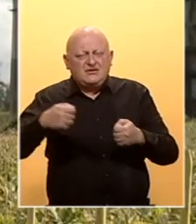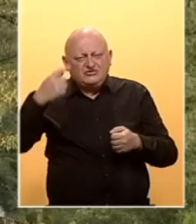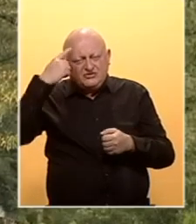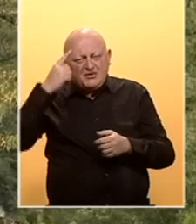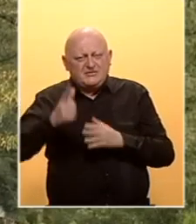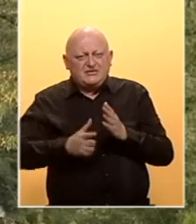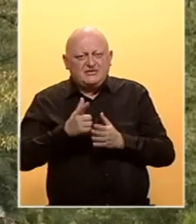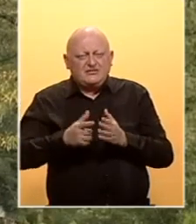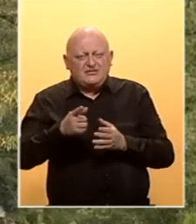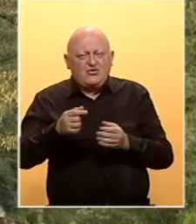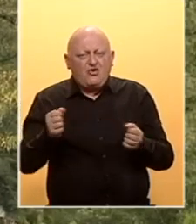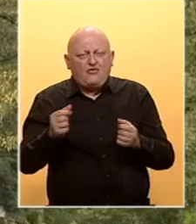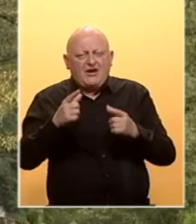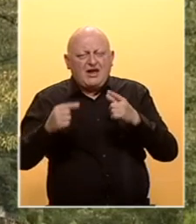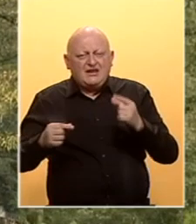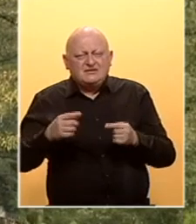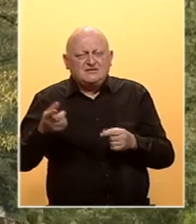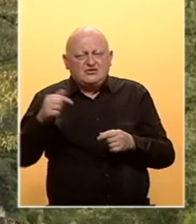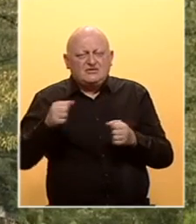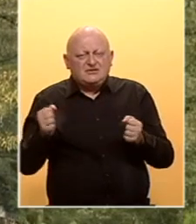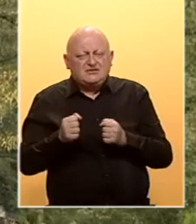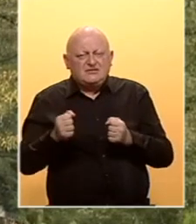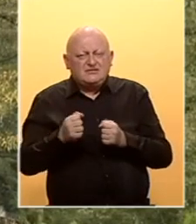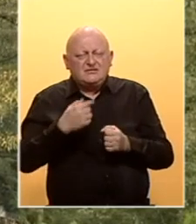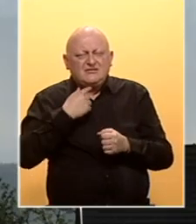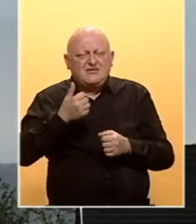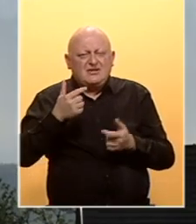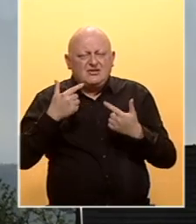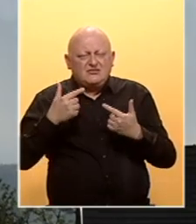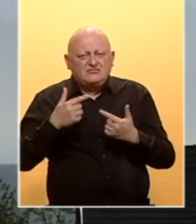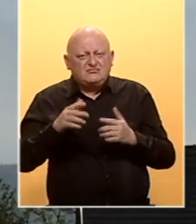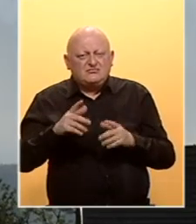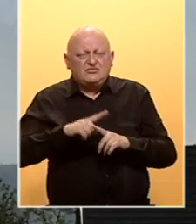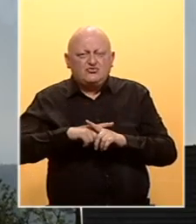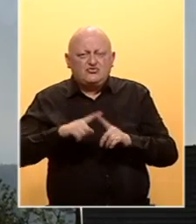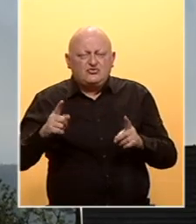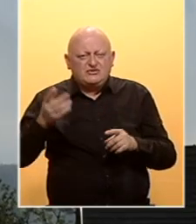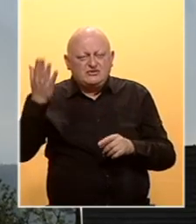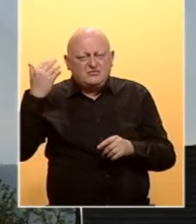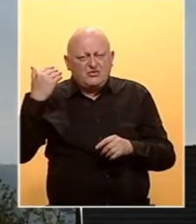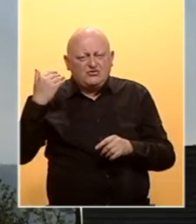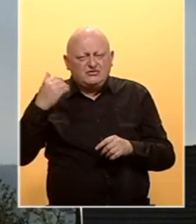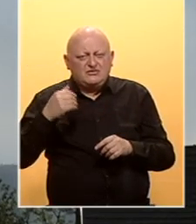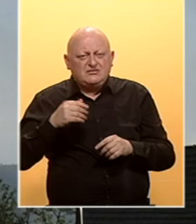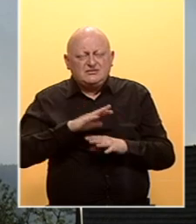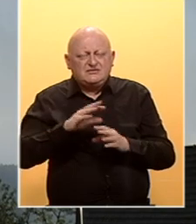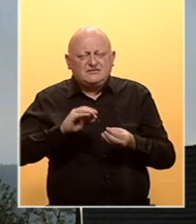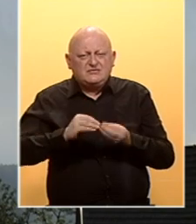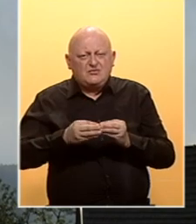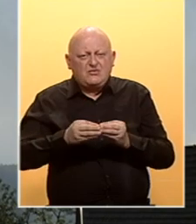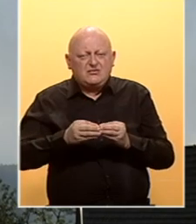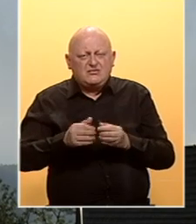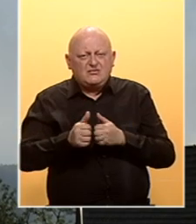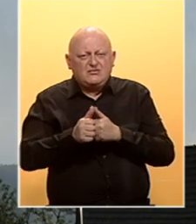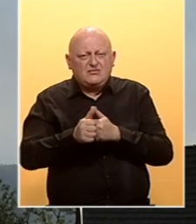vreme. Ova jesen i prestojeća zima, kada je riječ o kvaliteti zraka, ipak će biti drugačiji nego prethodne. Svi problemi ovaj put bit